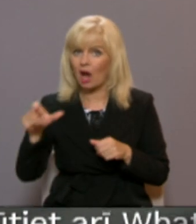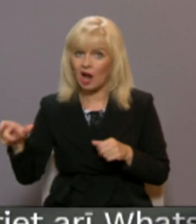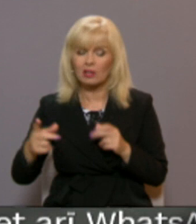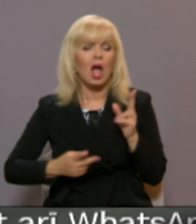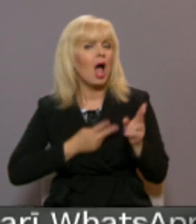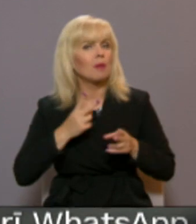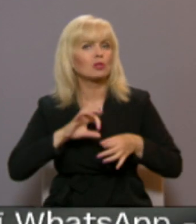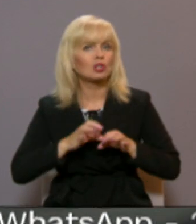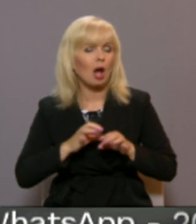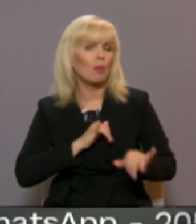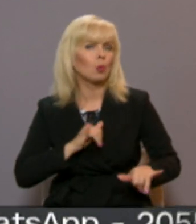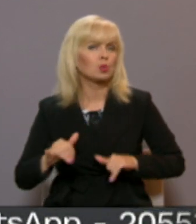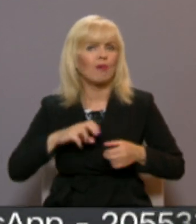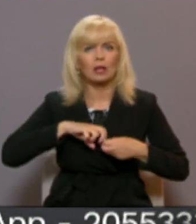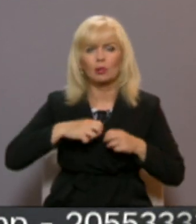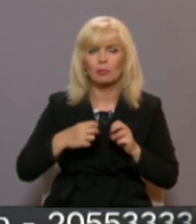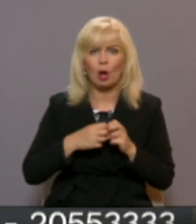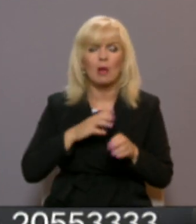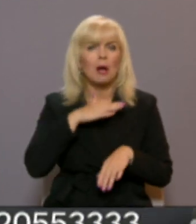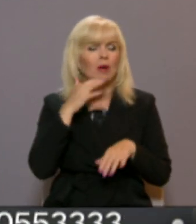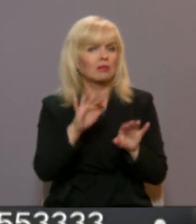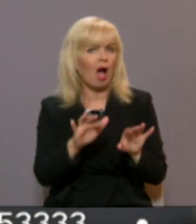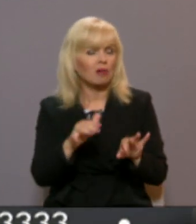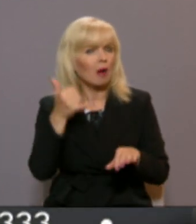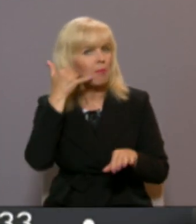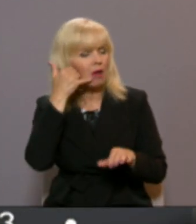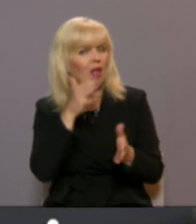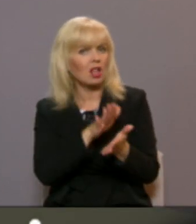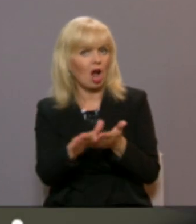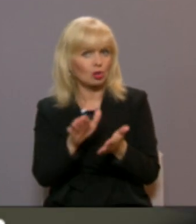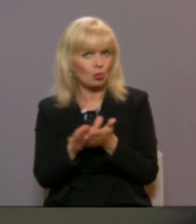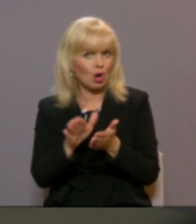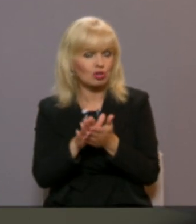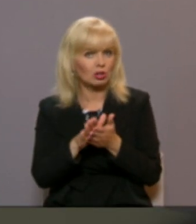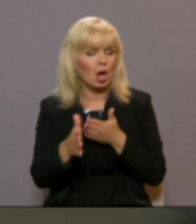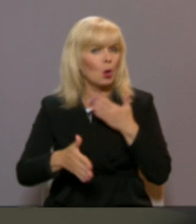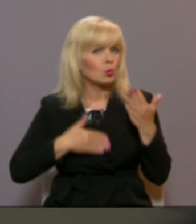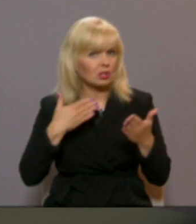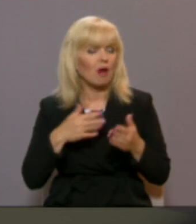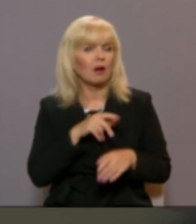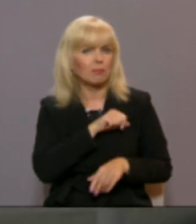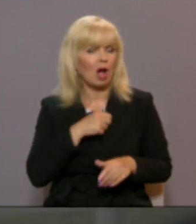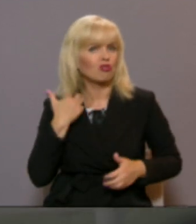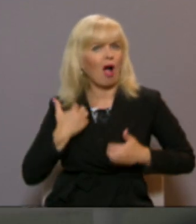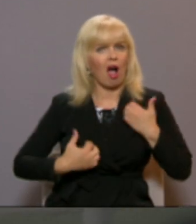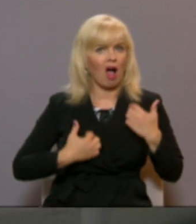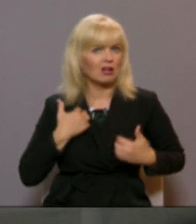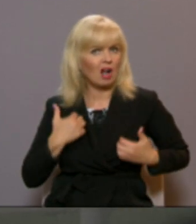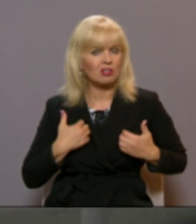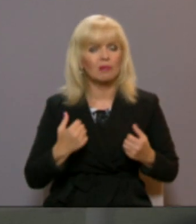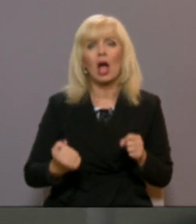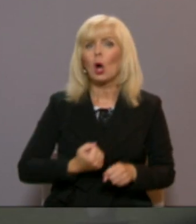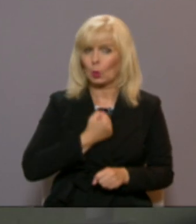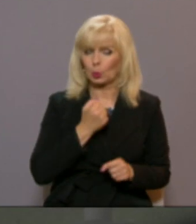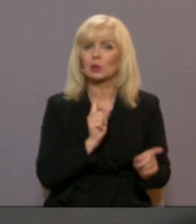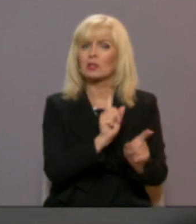sarežģījumi, uzvedības problēmas, pārmērīgi datoru un mobilo telefonu lietošana, trauksme un agresivitāte. Tās ir grūtības, ar